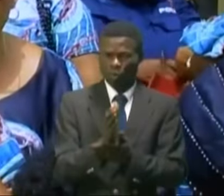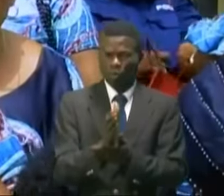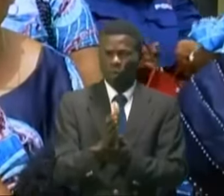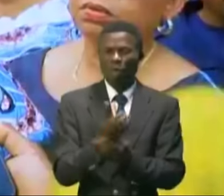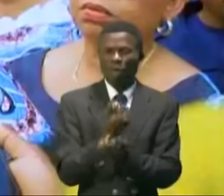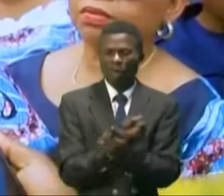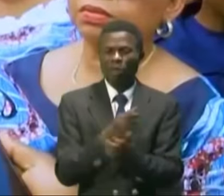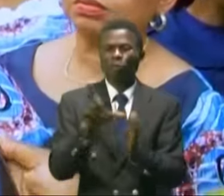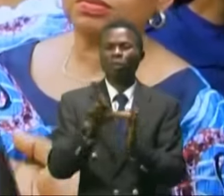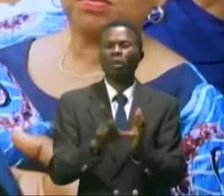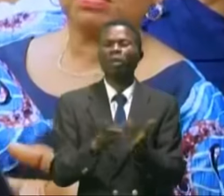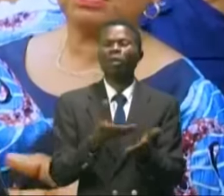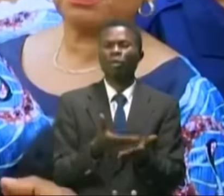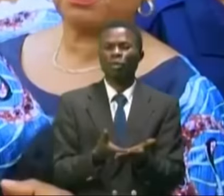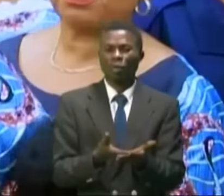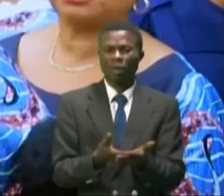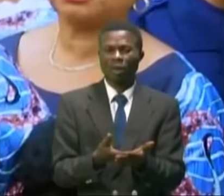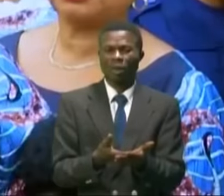respect de la loi.